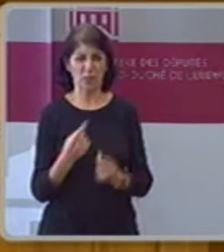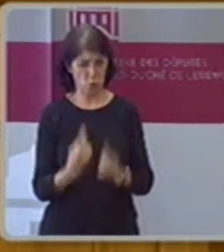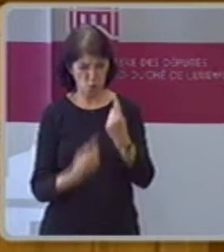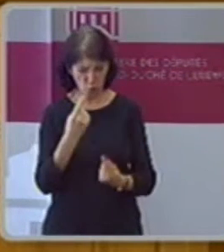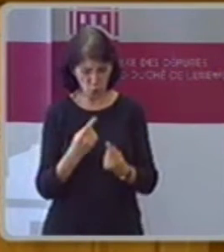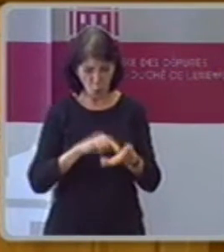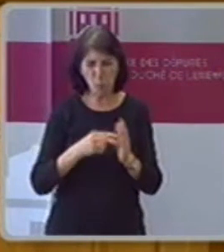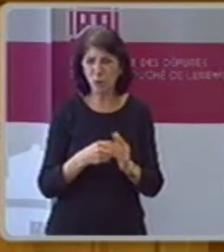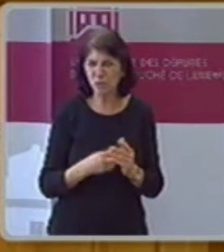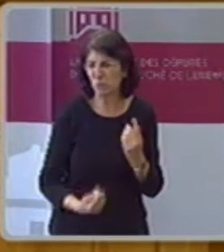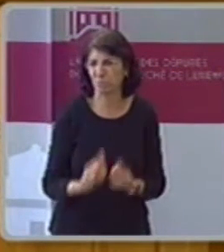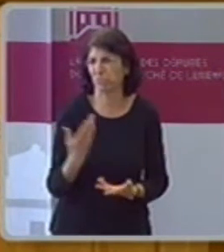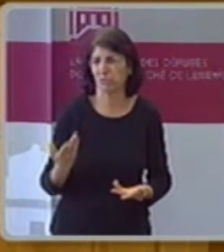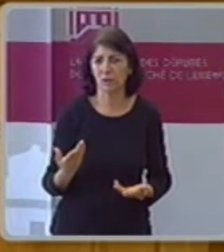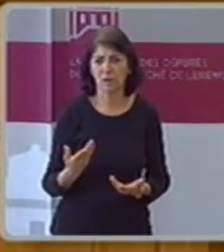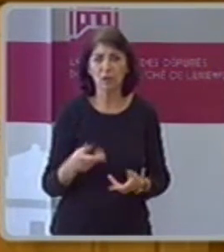dokumentieren.